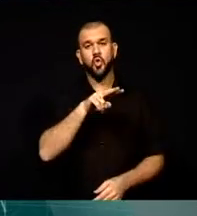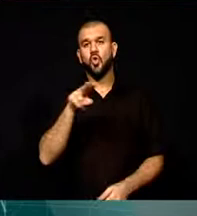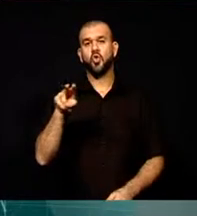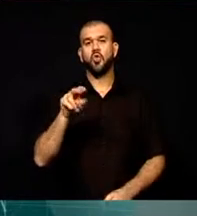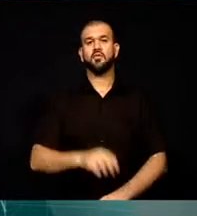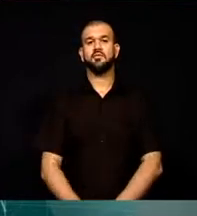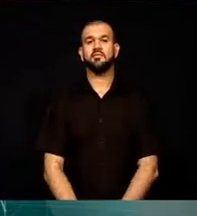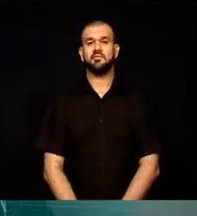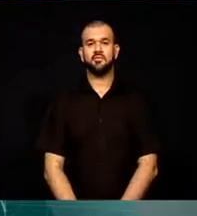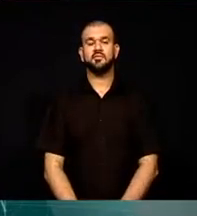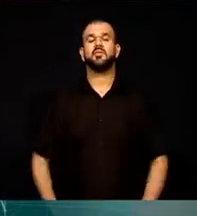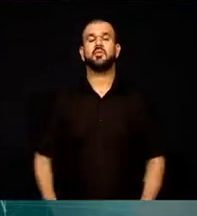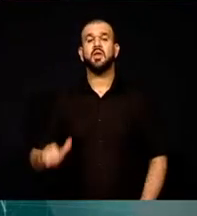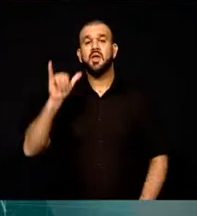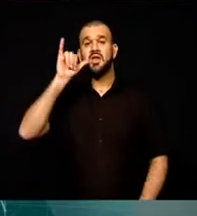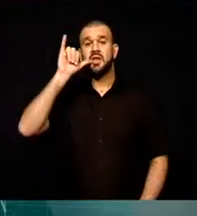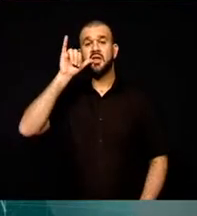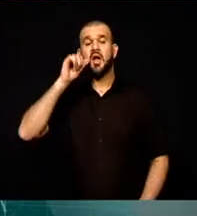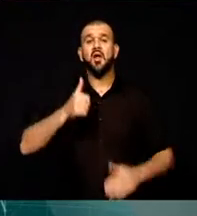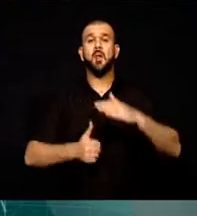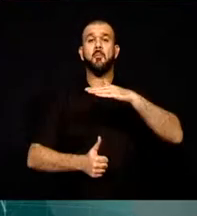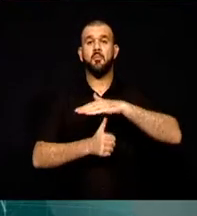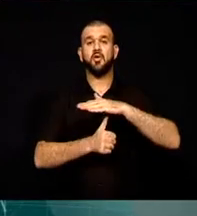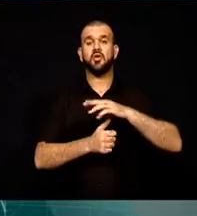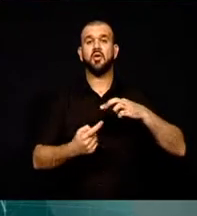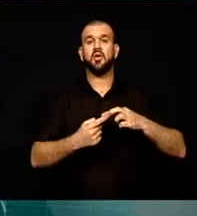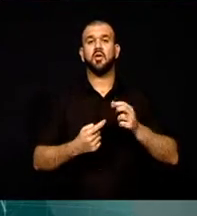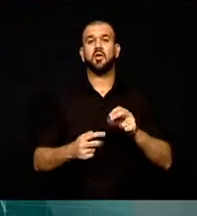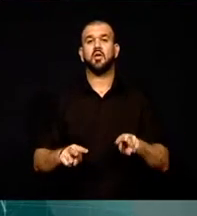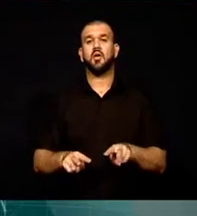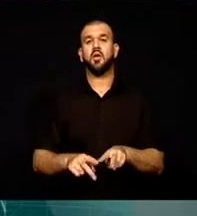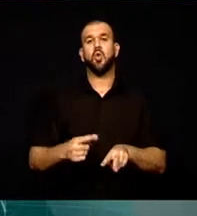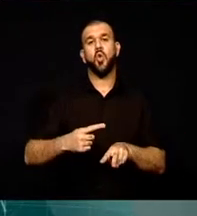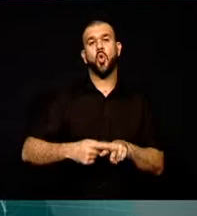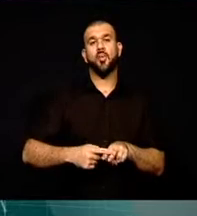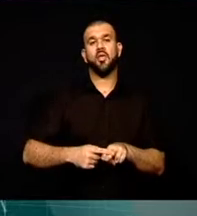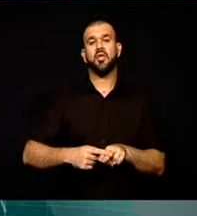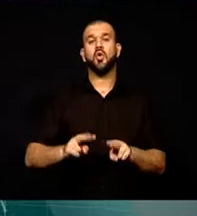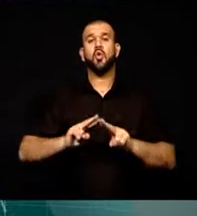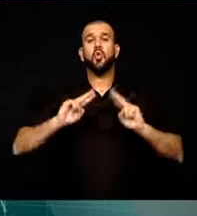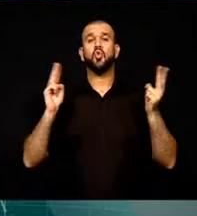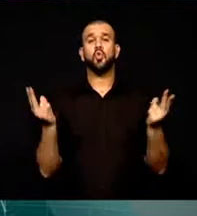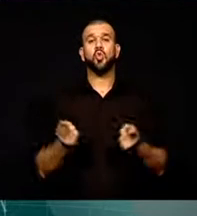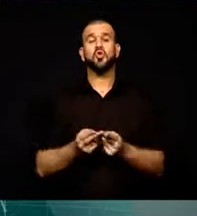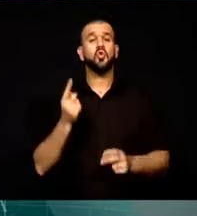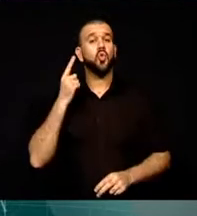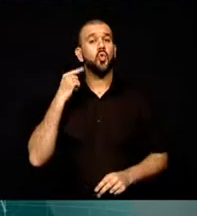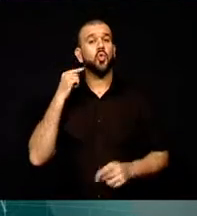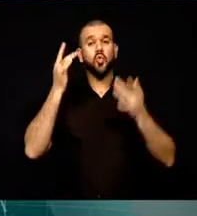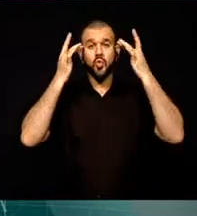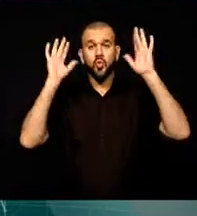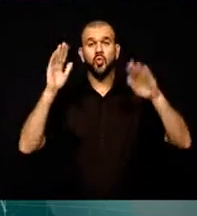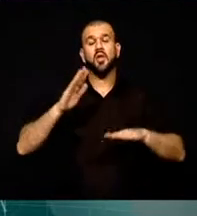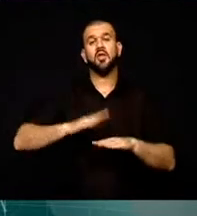görülüyor. İtalya'nın başkenti Roma'nın dünyaca ünlü kültürel